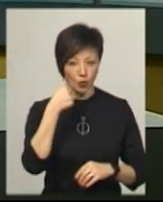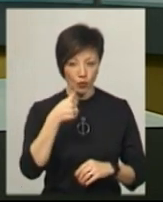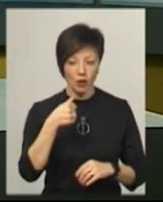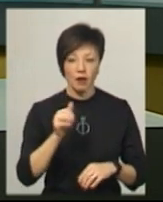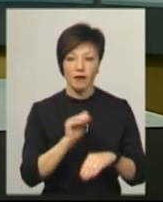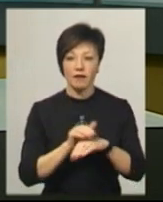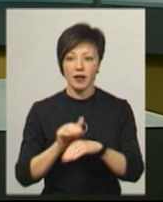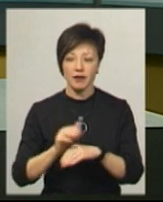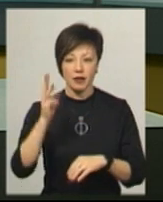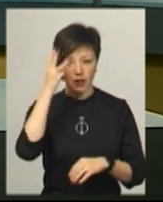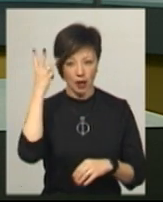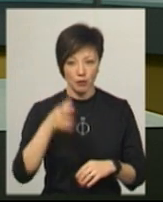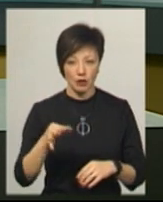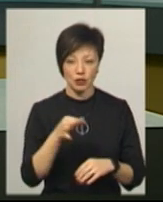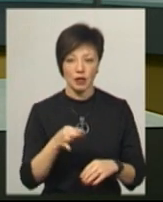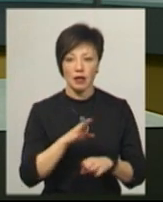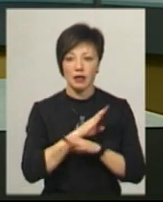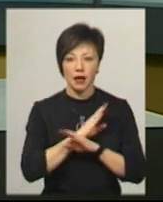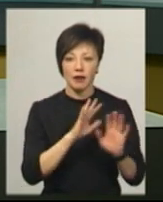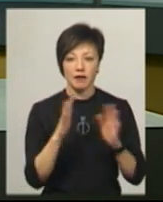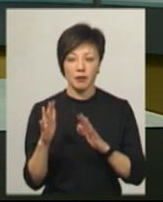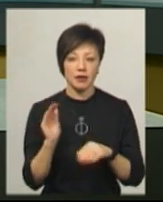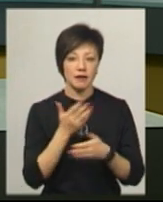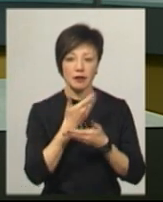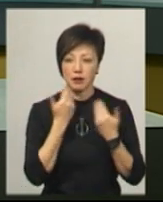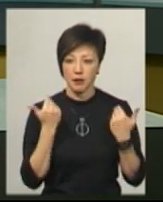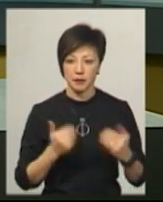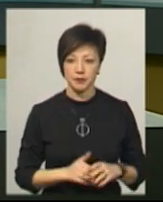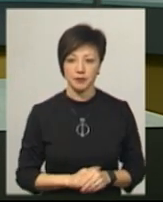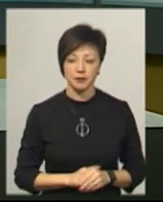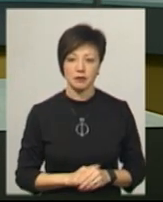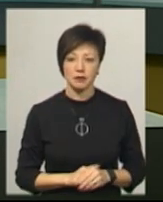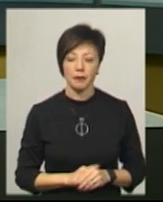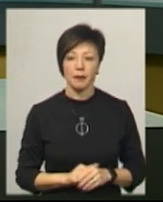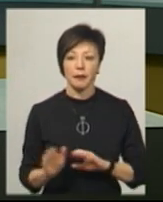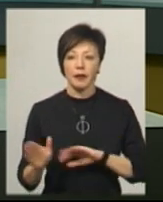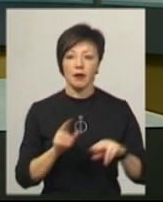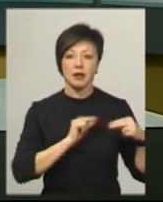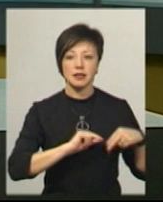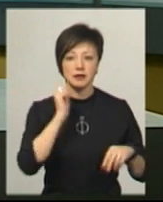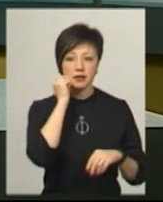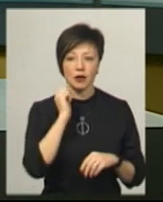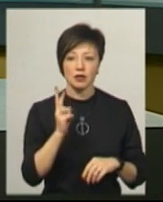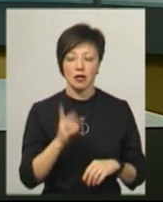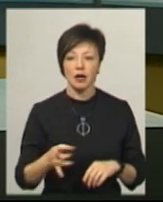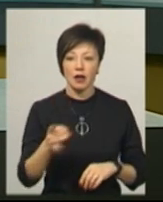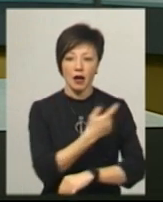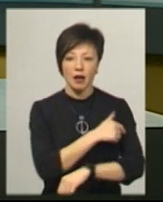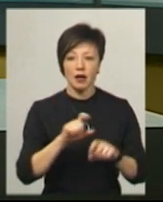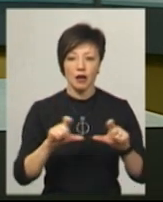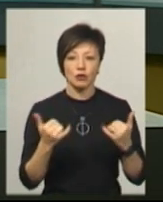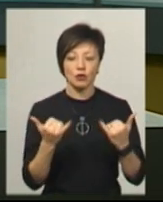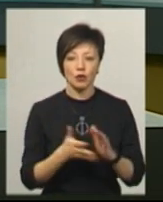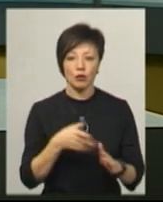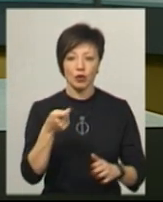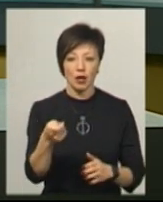виявлено на Хмельниччині. Летальних випадків не зафіксовано. Працівники Старокостянтинівської райлікарні сьогодні